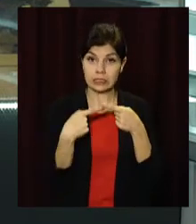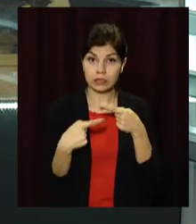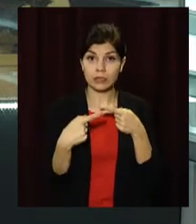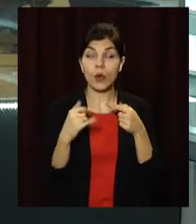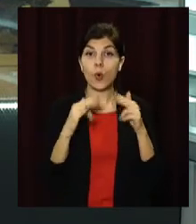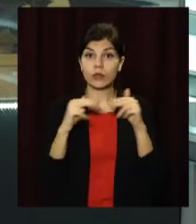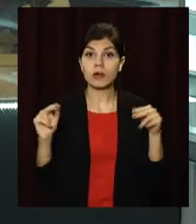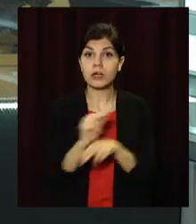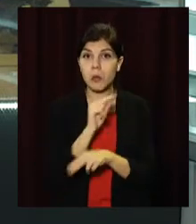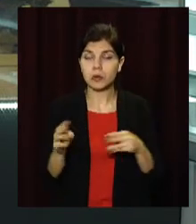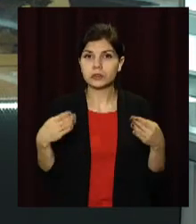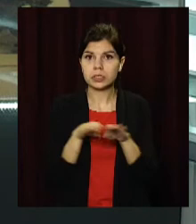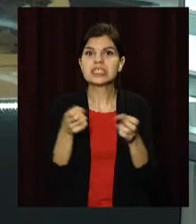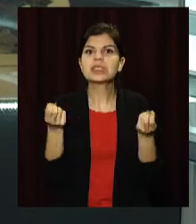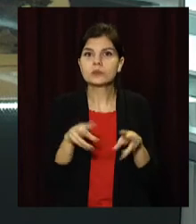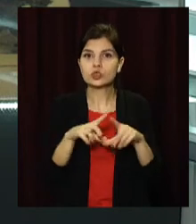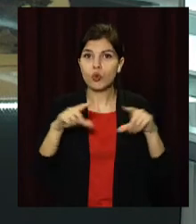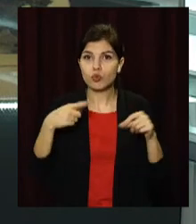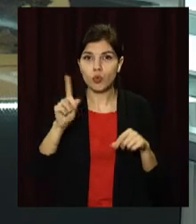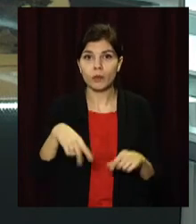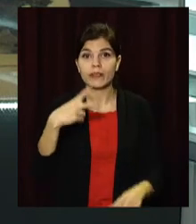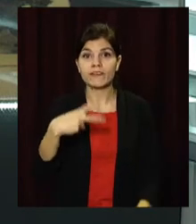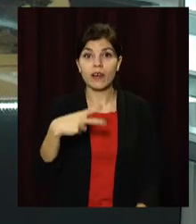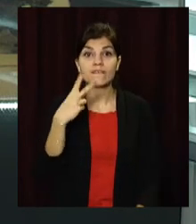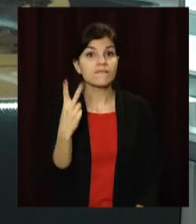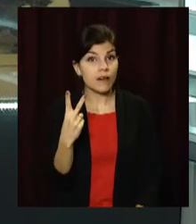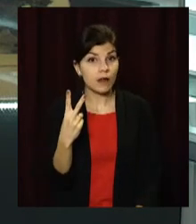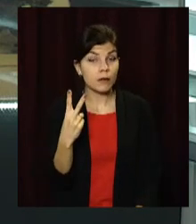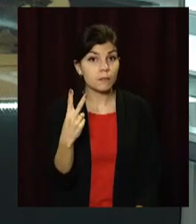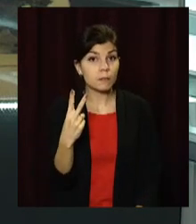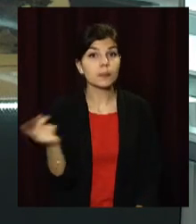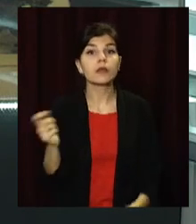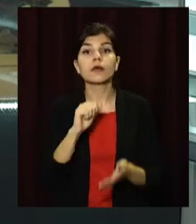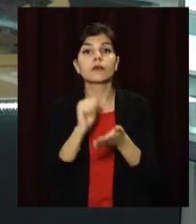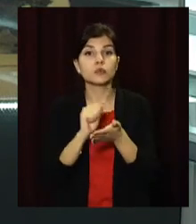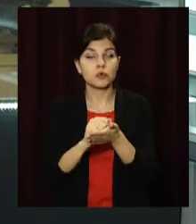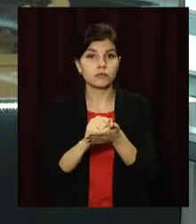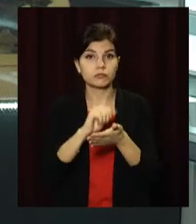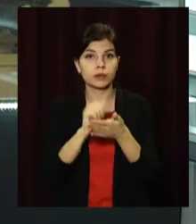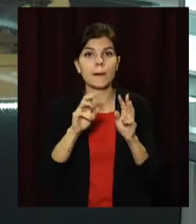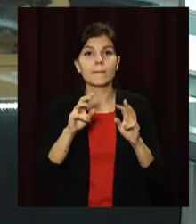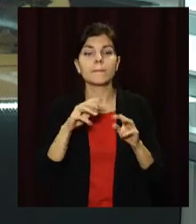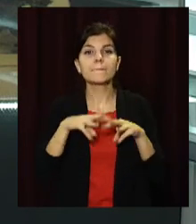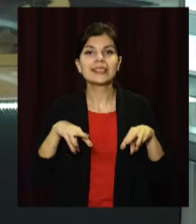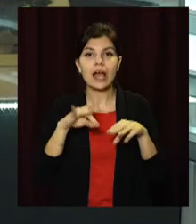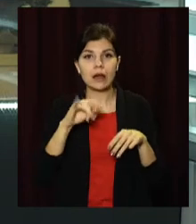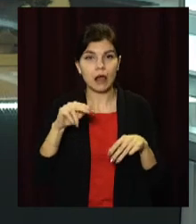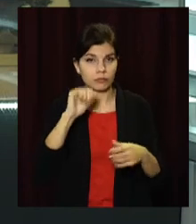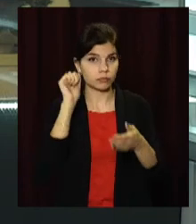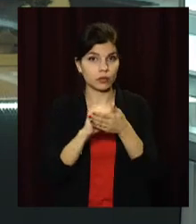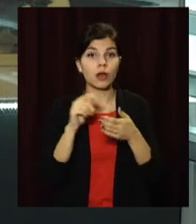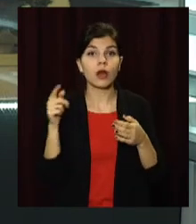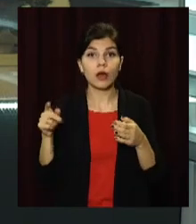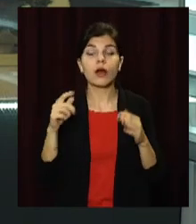у Дніпрі на ремонт закривають спеціалізовану школу номер 22. Відповідні документи опублікували на сайті міської ради. Будівля